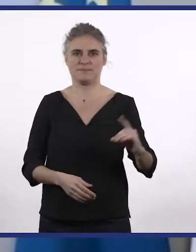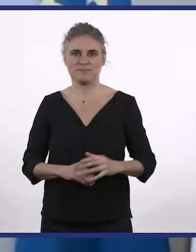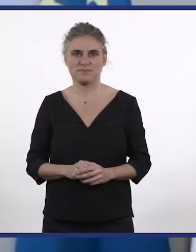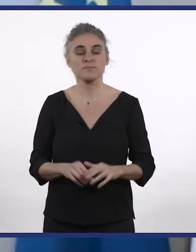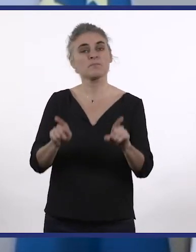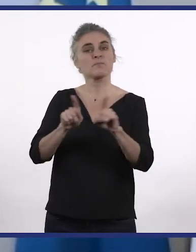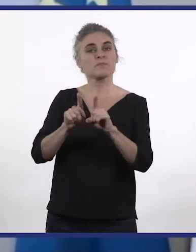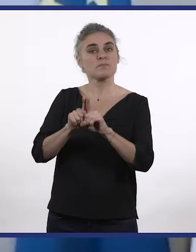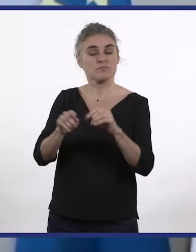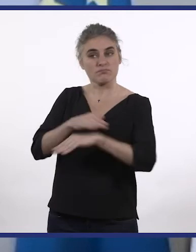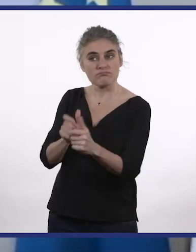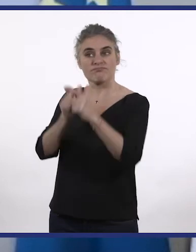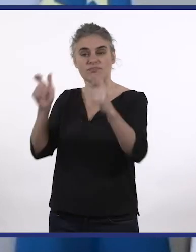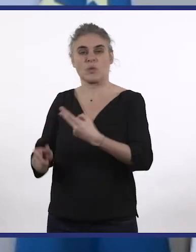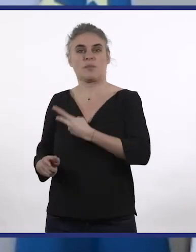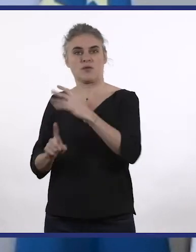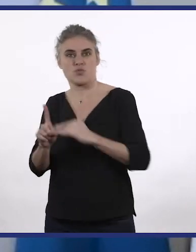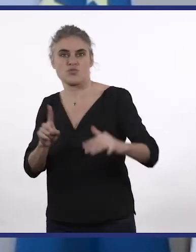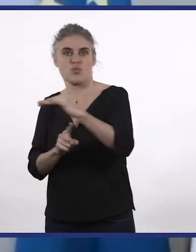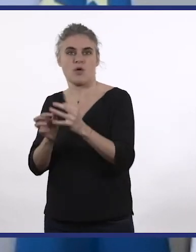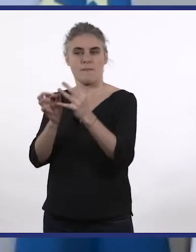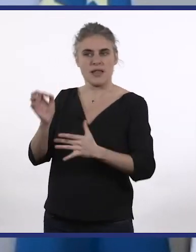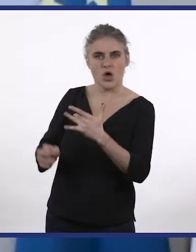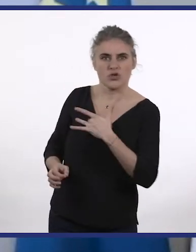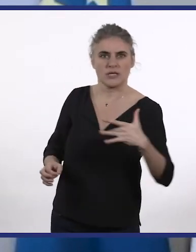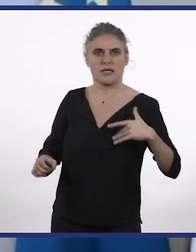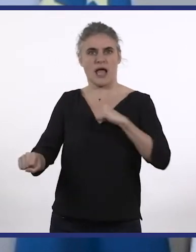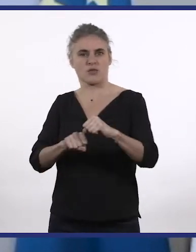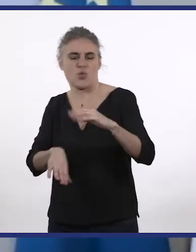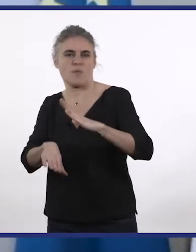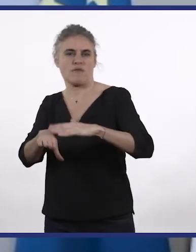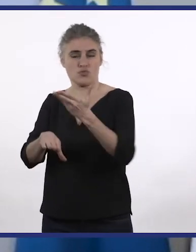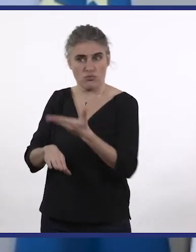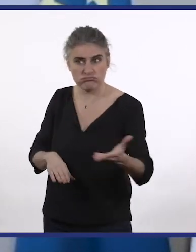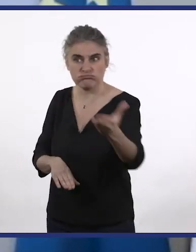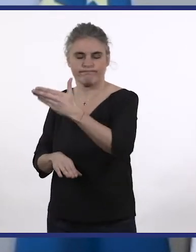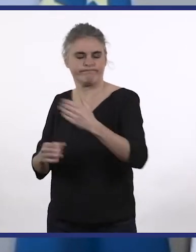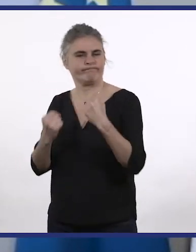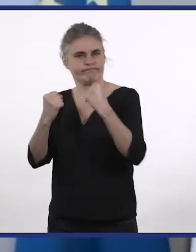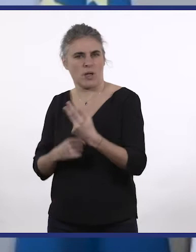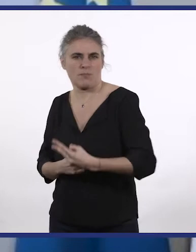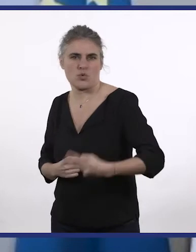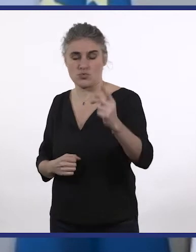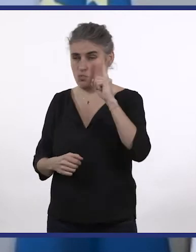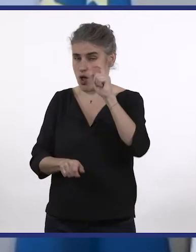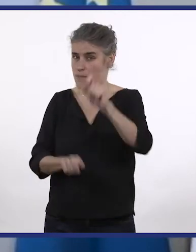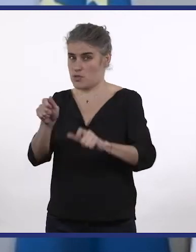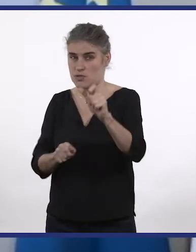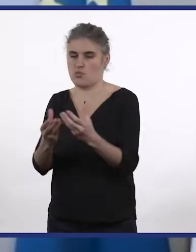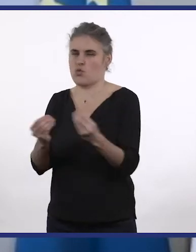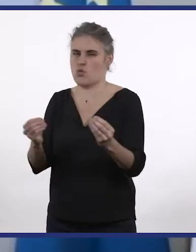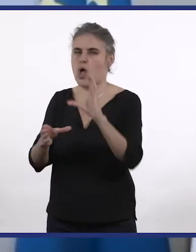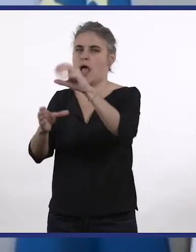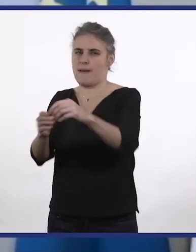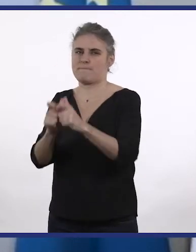renforcer les bilans de santé et les actions de prévention pour les personnes accueillies en établissements médico-sociaux, ce qui concerne de nombreuses